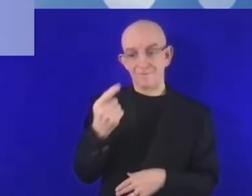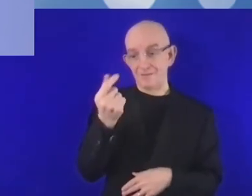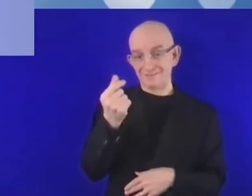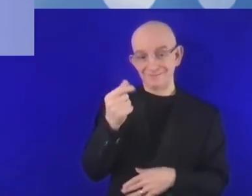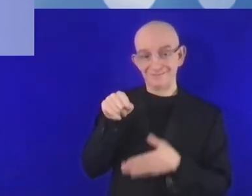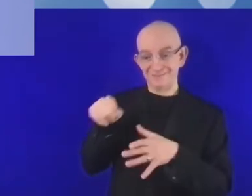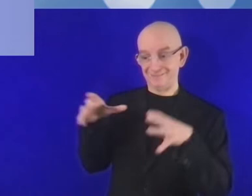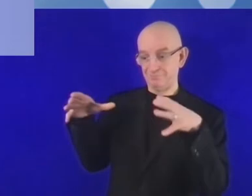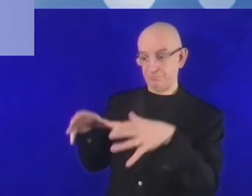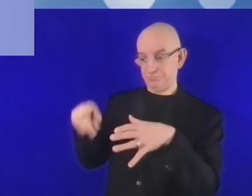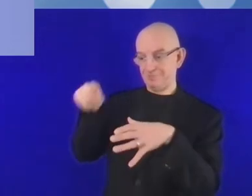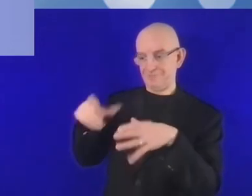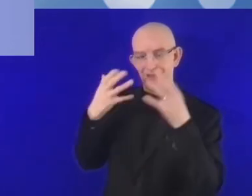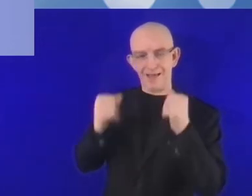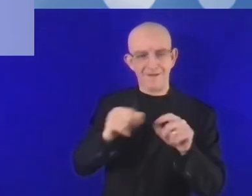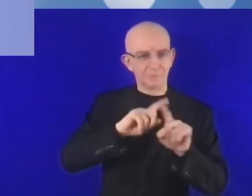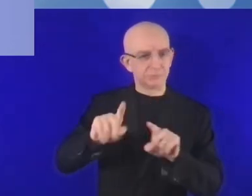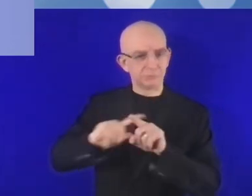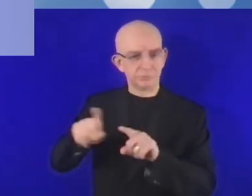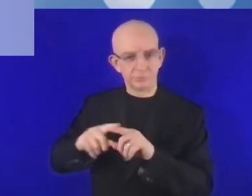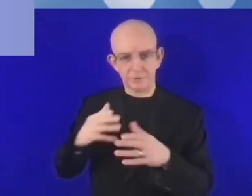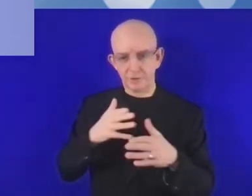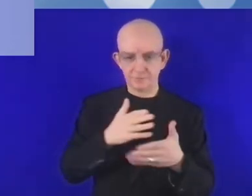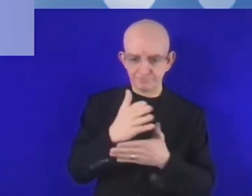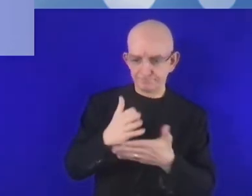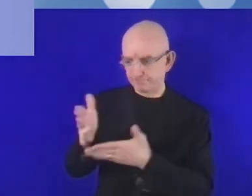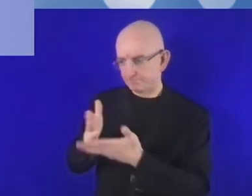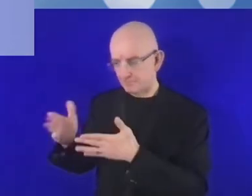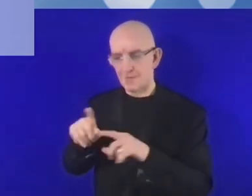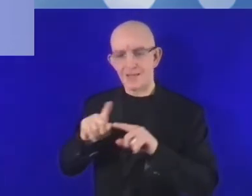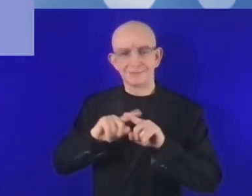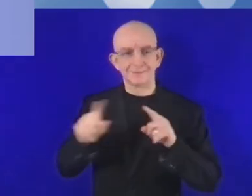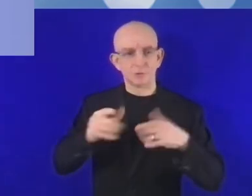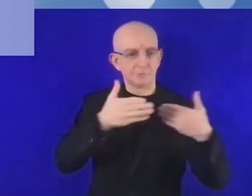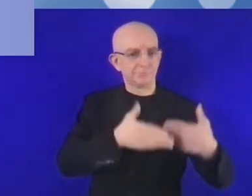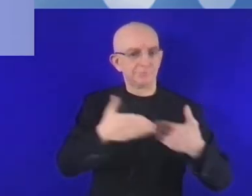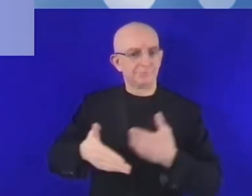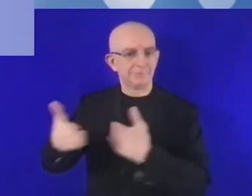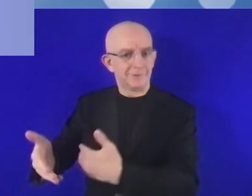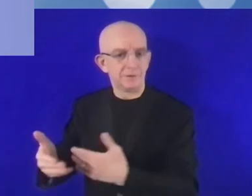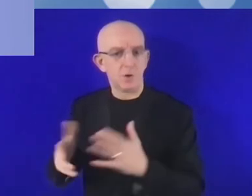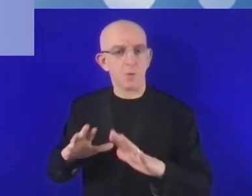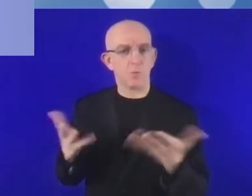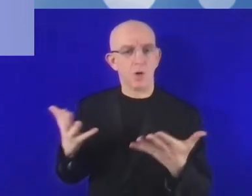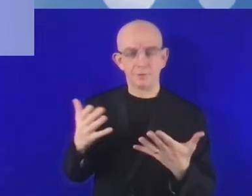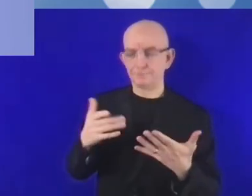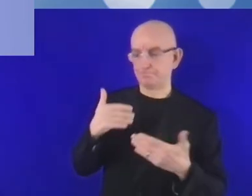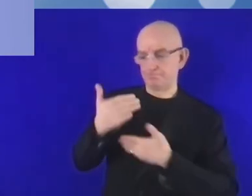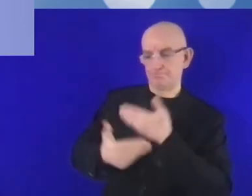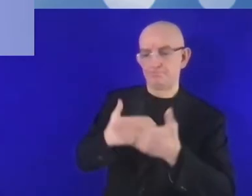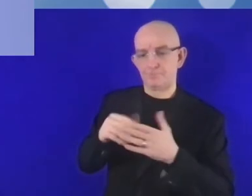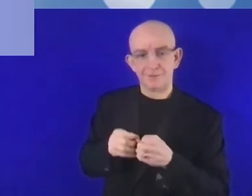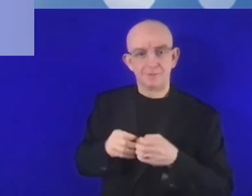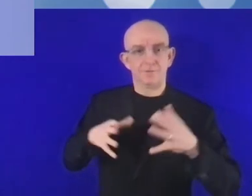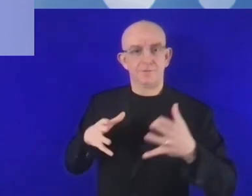Mamy różne typy finansowania, które są potrzebne na różnych etapach rozwoju przedsiębiorstwa. A